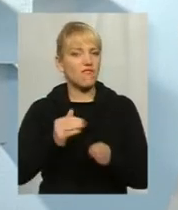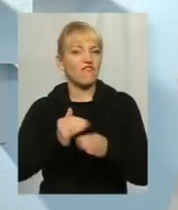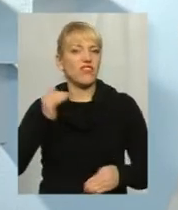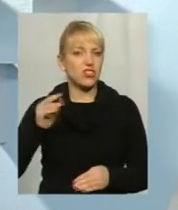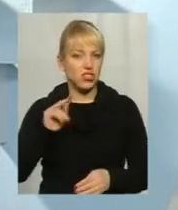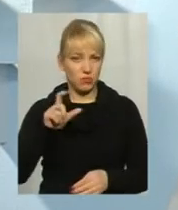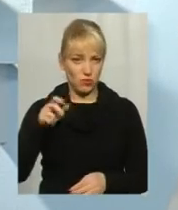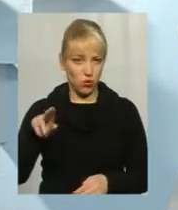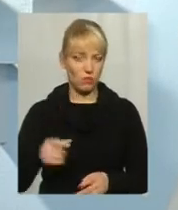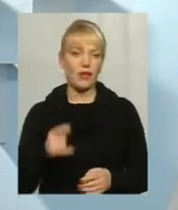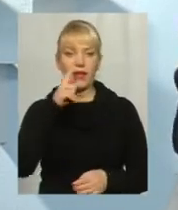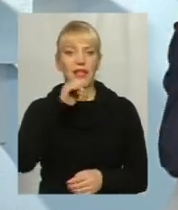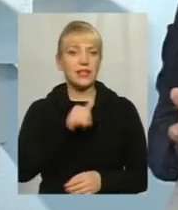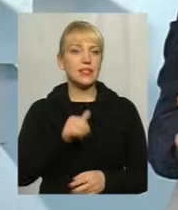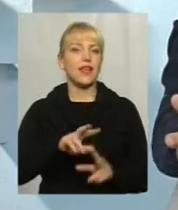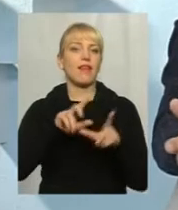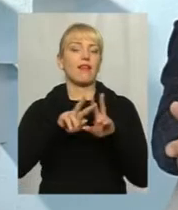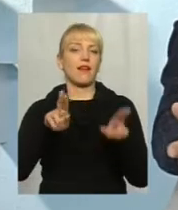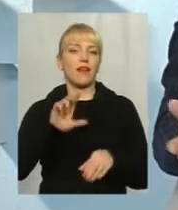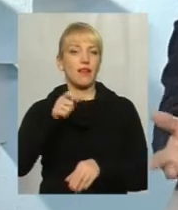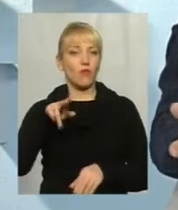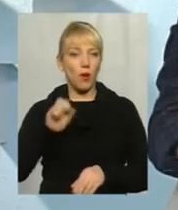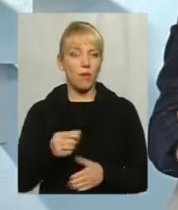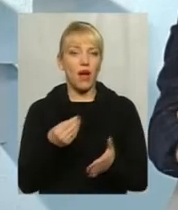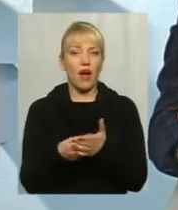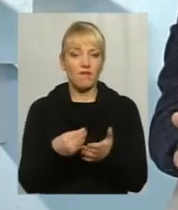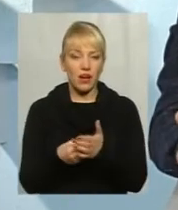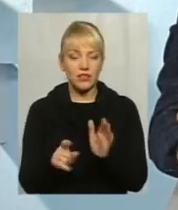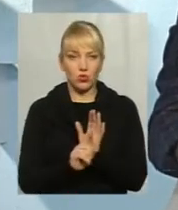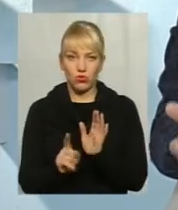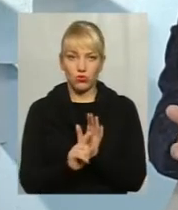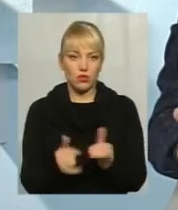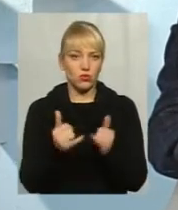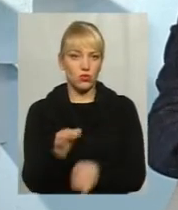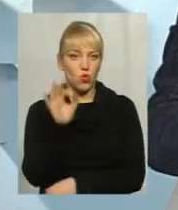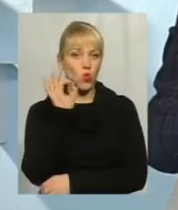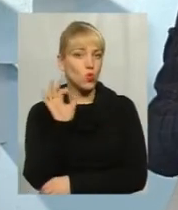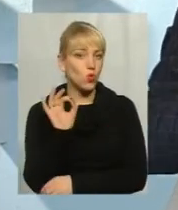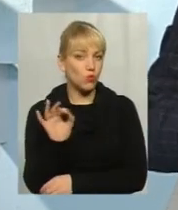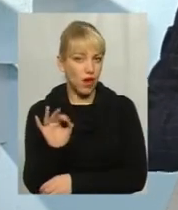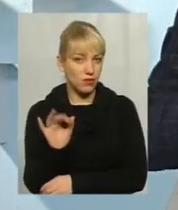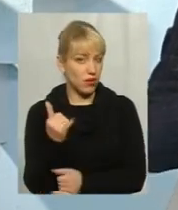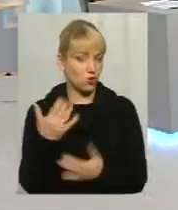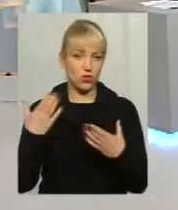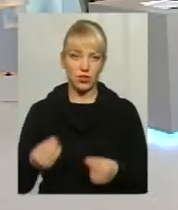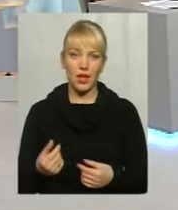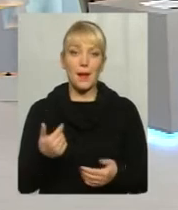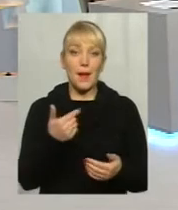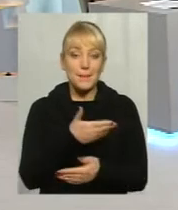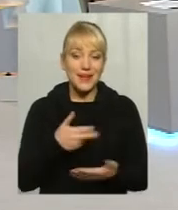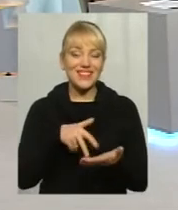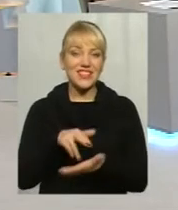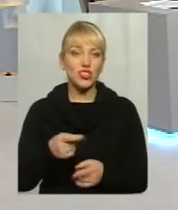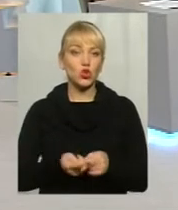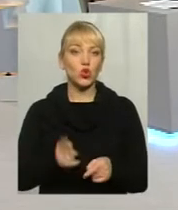все, як в Європі, а вартість проїзду нульова на сьогоднішній день. Нульова. Вже ми дошли до того, що